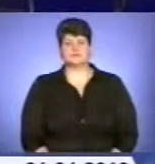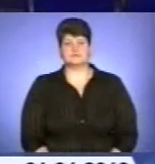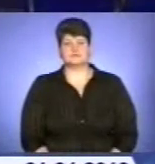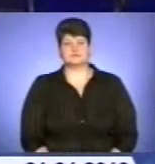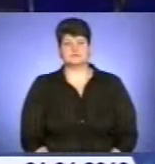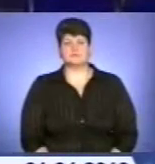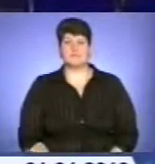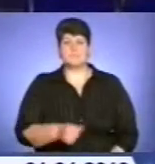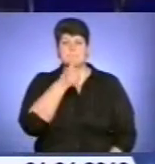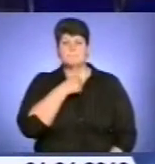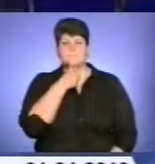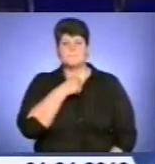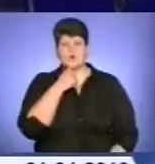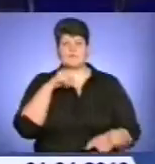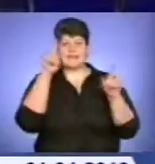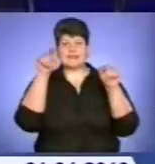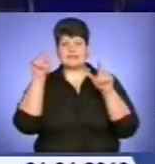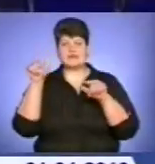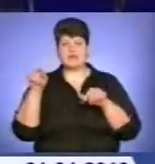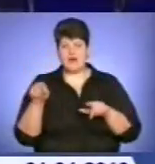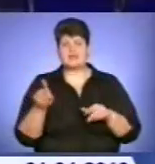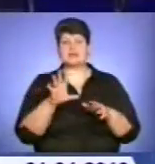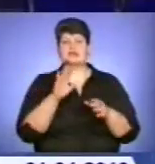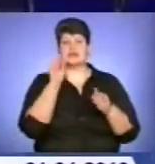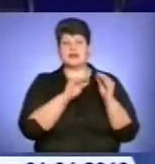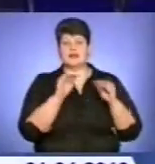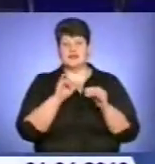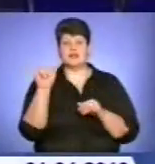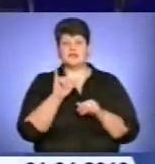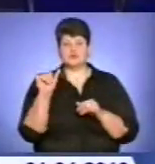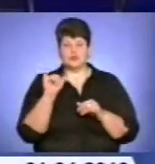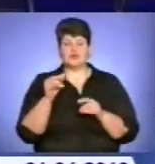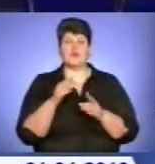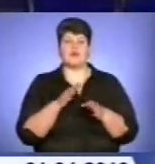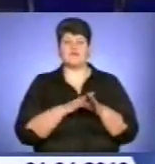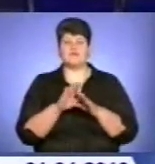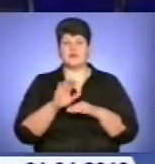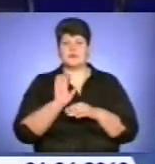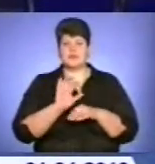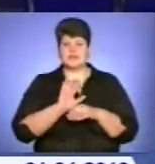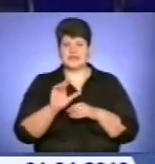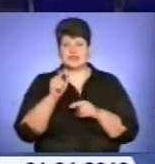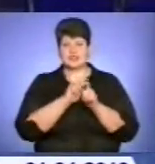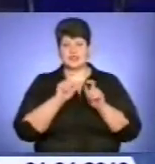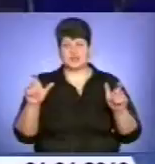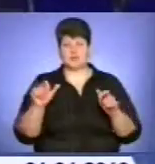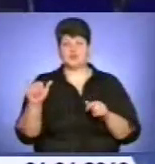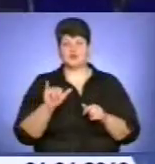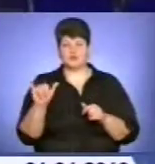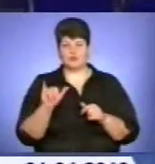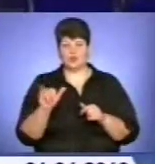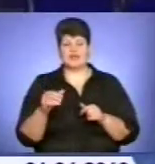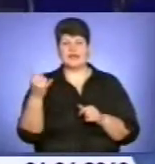Пробне зовнішнє незалежне тестування складали у суботу випускники шкіл області. Загалом вправлялися з історією України,